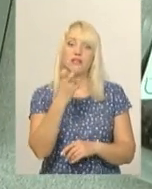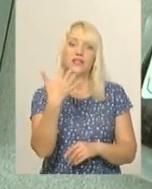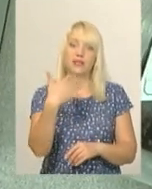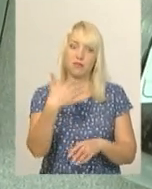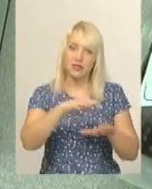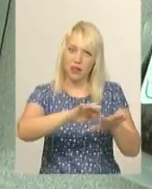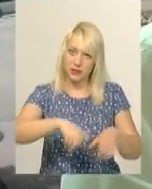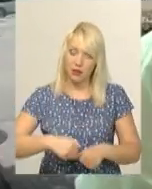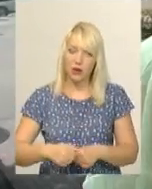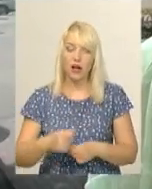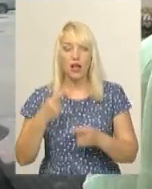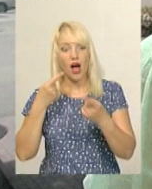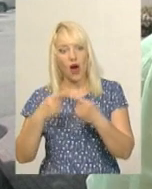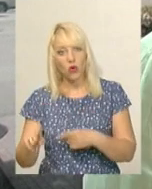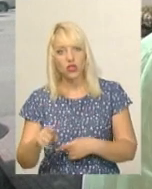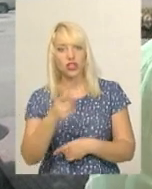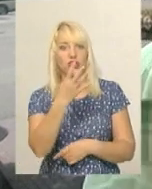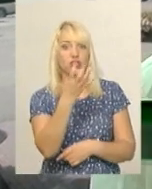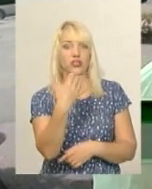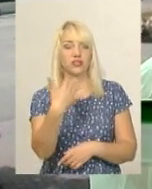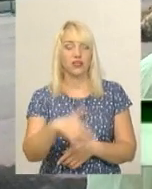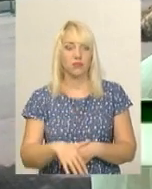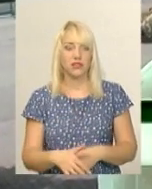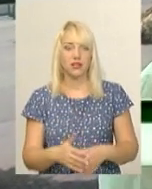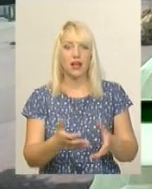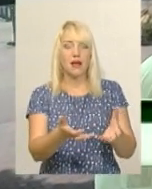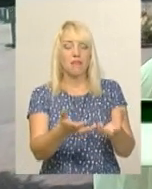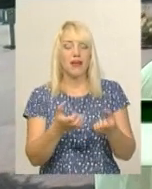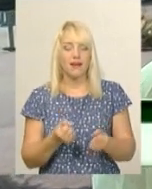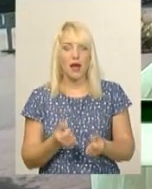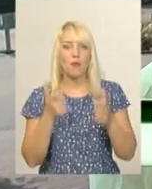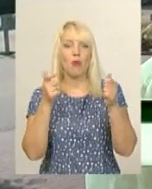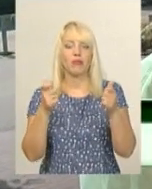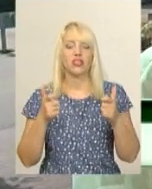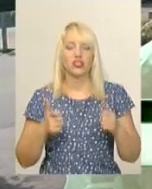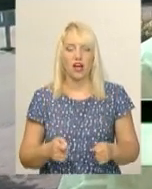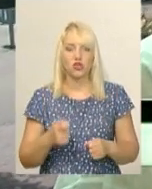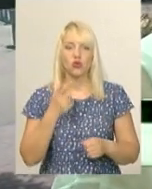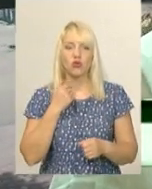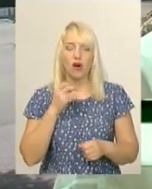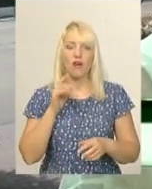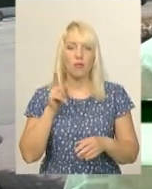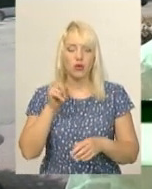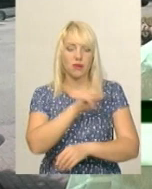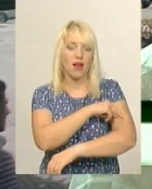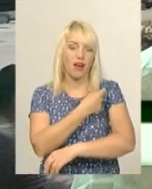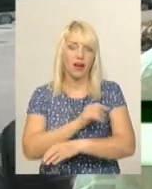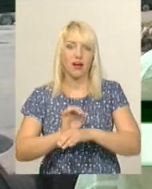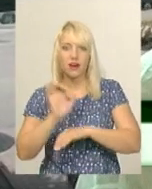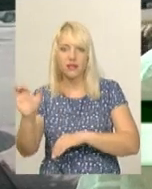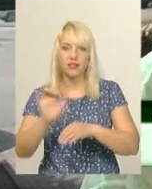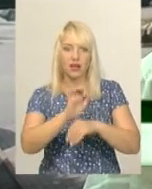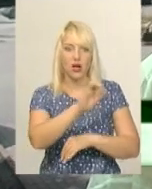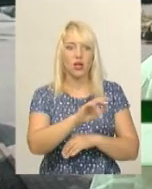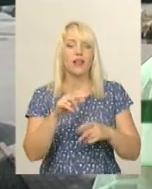решти – 450. Набирає мішочок крові, і він розподіляється вже на лікарні. Де найбільша потреба є